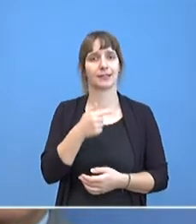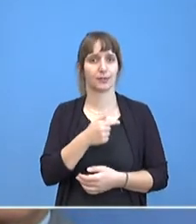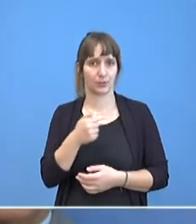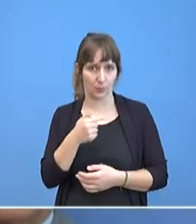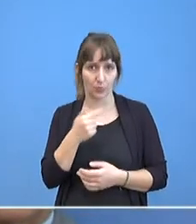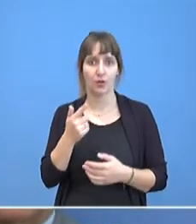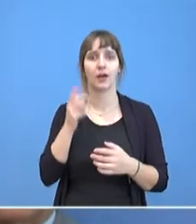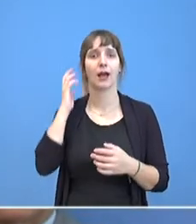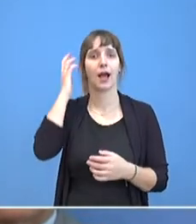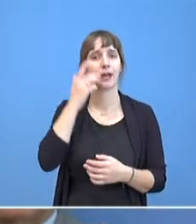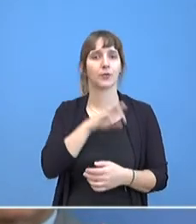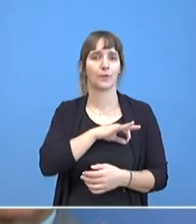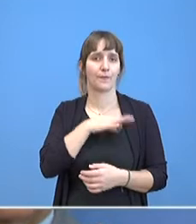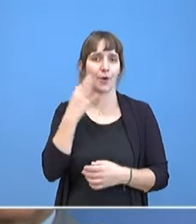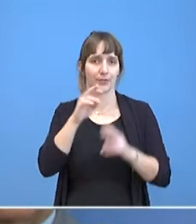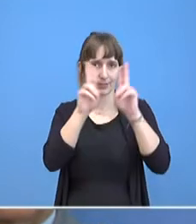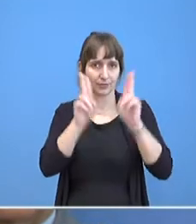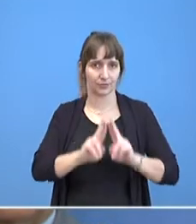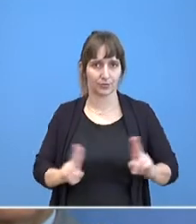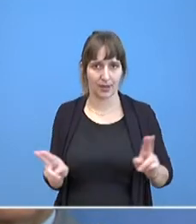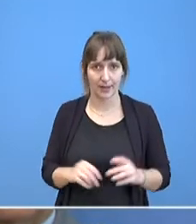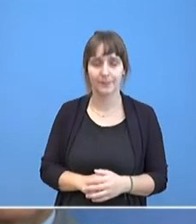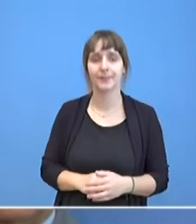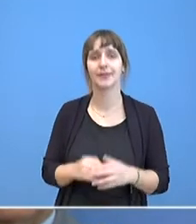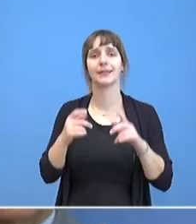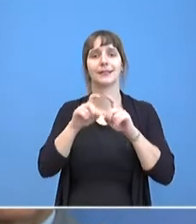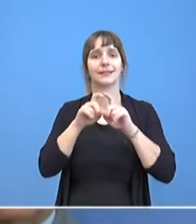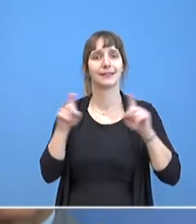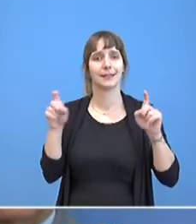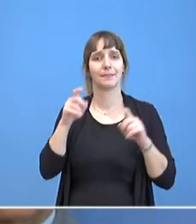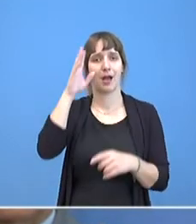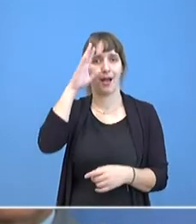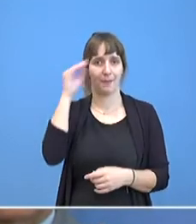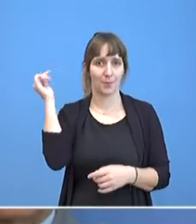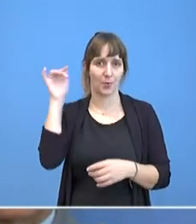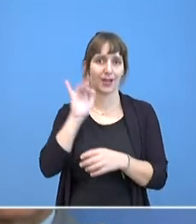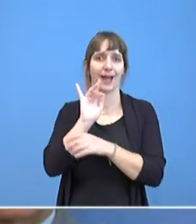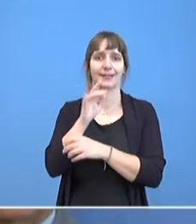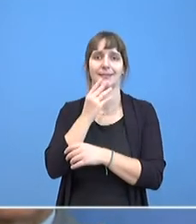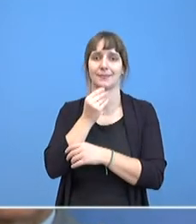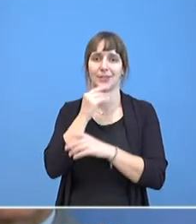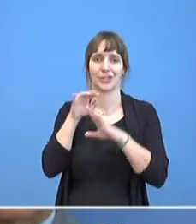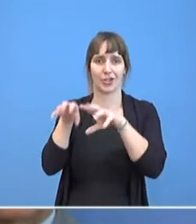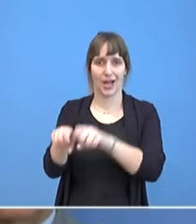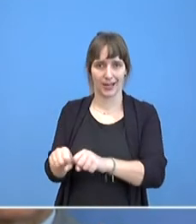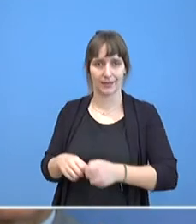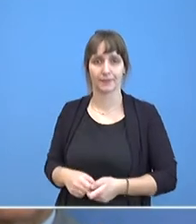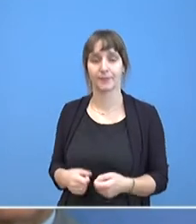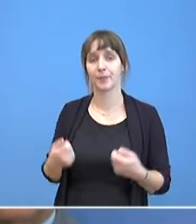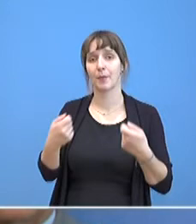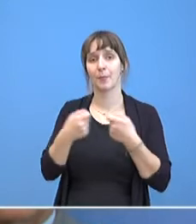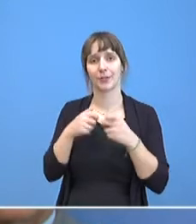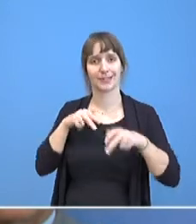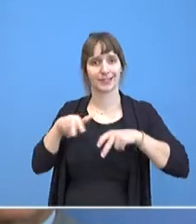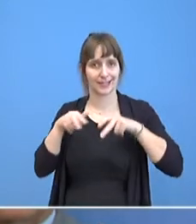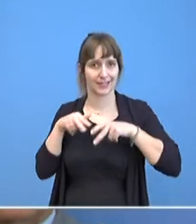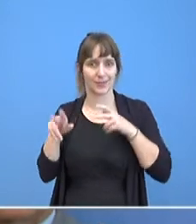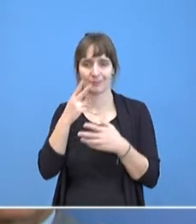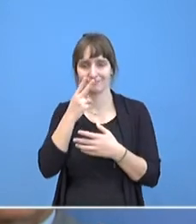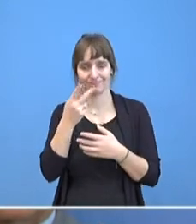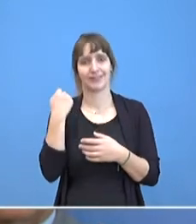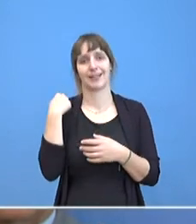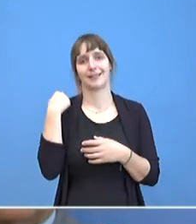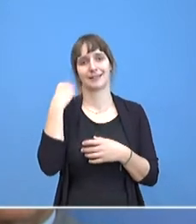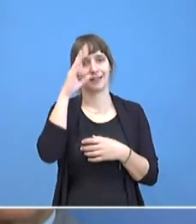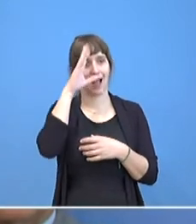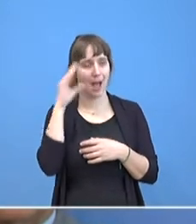Internationale. Es geht um den antisemitischen Angriff in Hamburg. Wie schätzt die Bundesregierung den gestrigen Angriff vor einer Hamburger